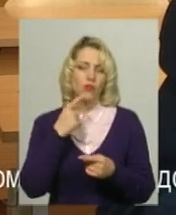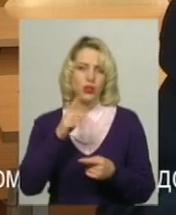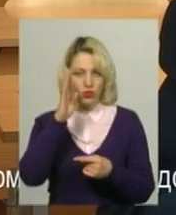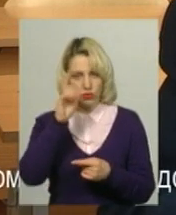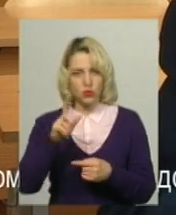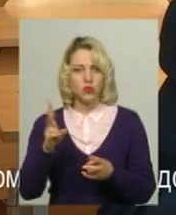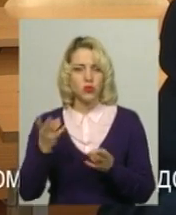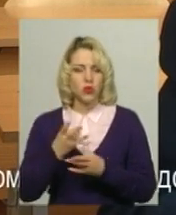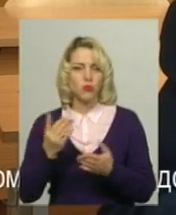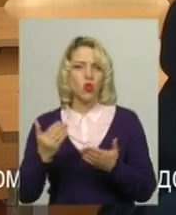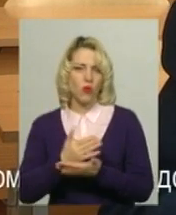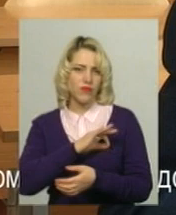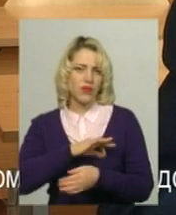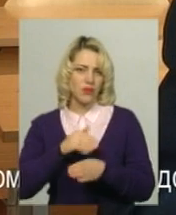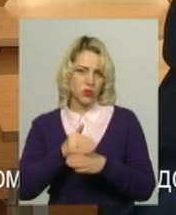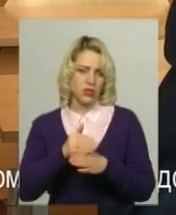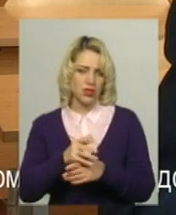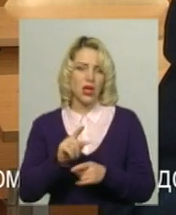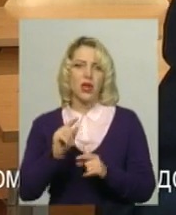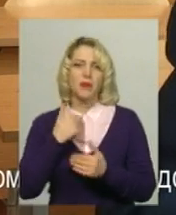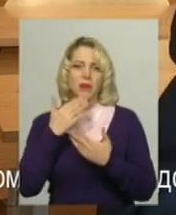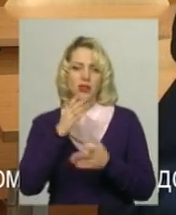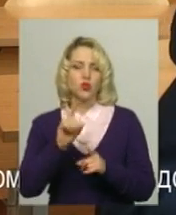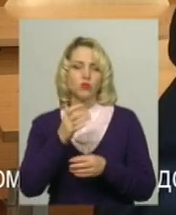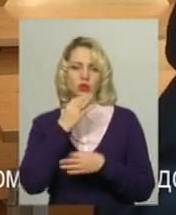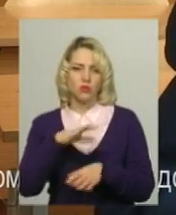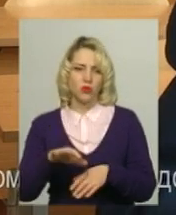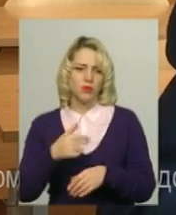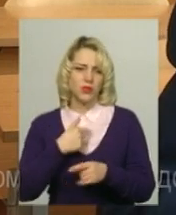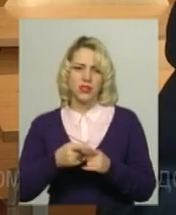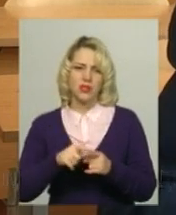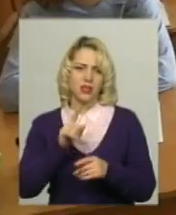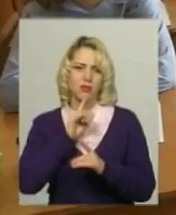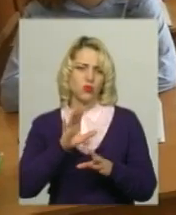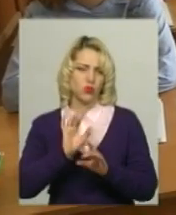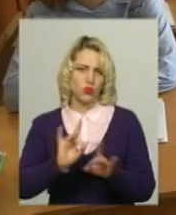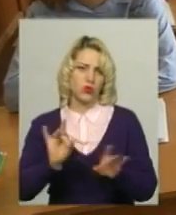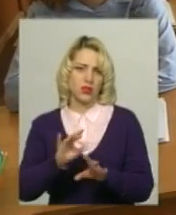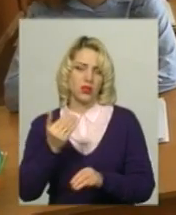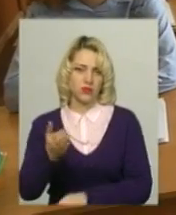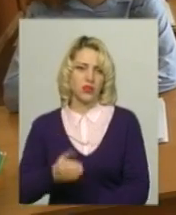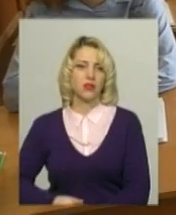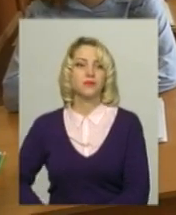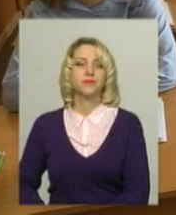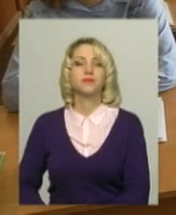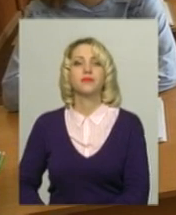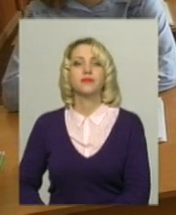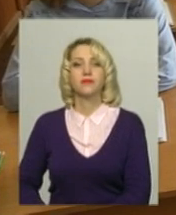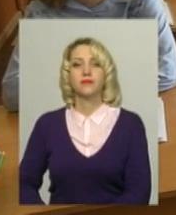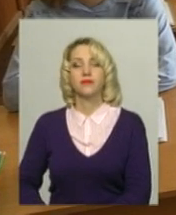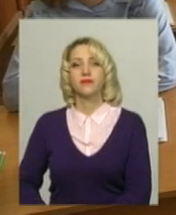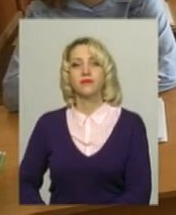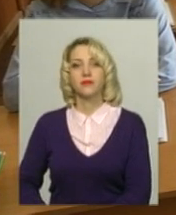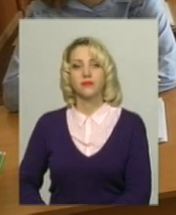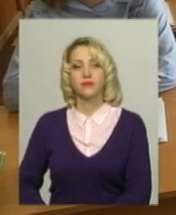Чому тобі не подобається асистентів? Та я вже не буду голосувати. Вікторія Зелінська, Олександр Горішевський, Новини,